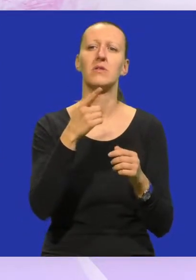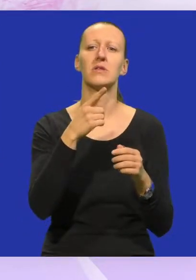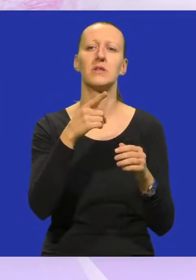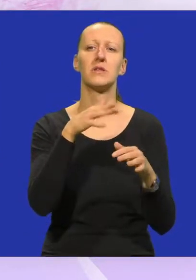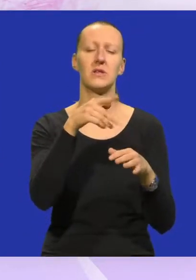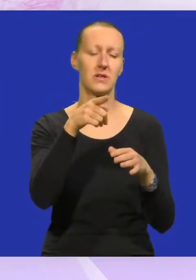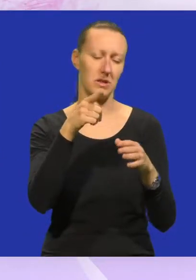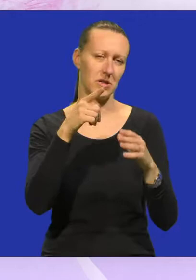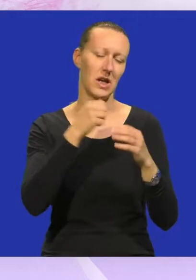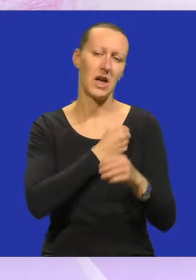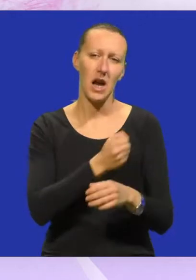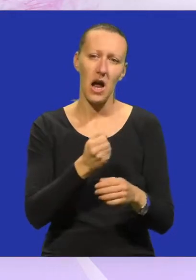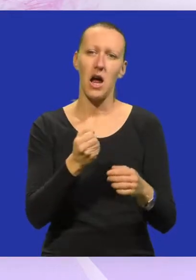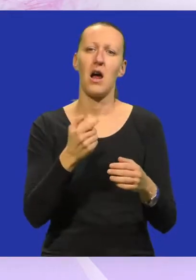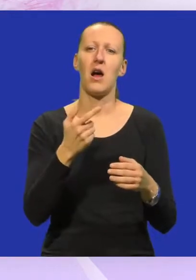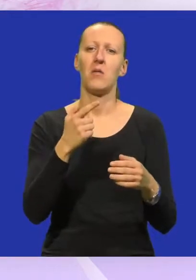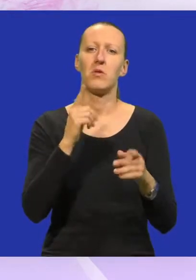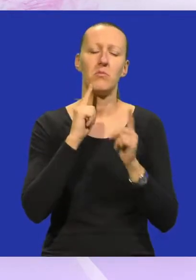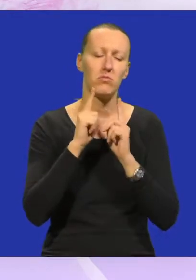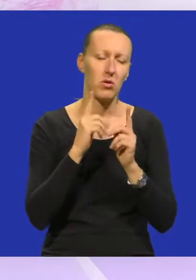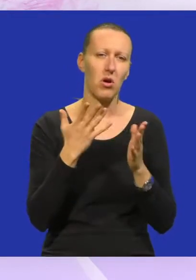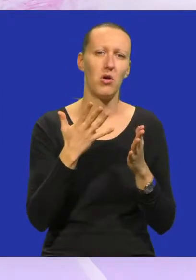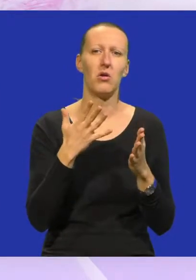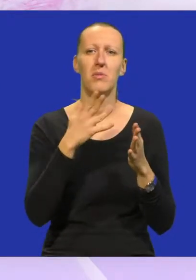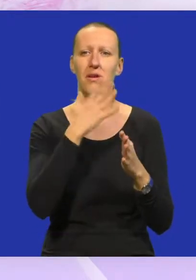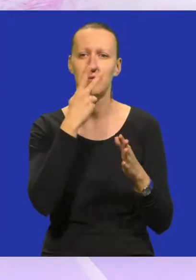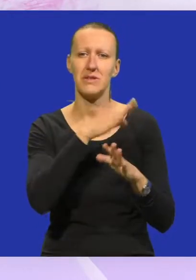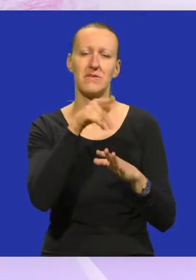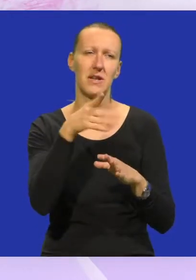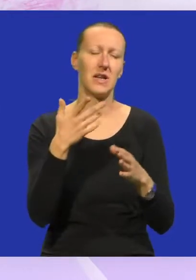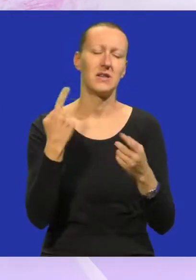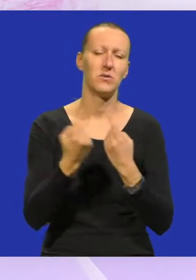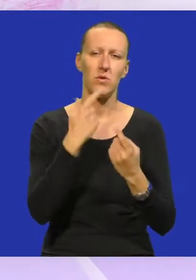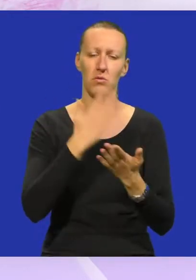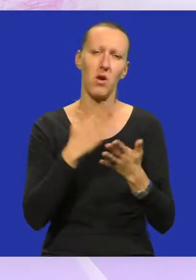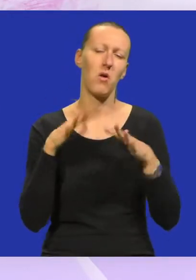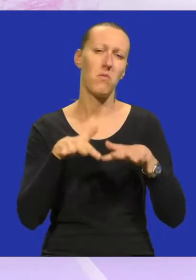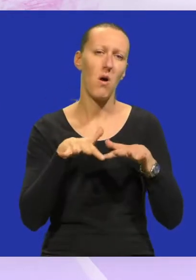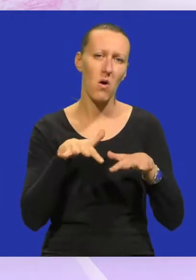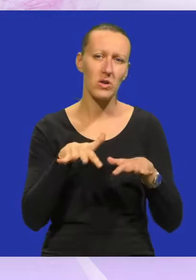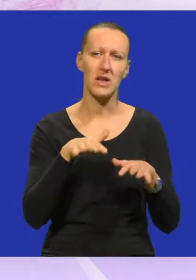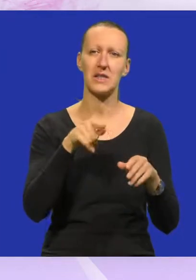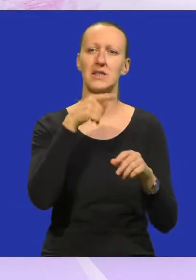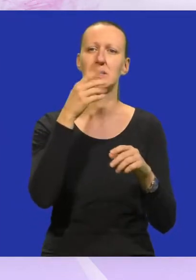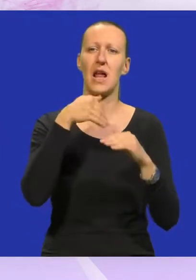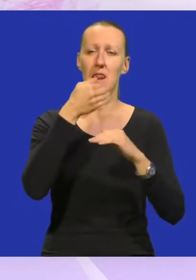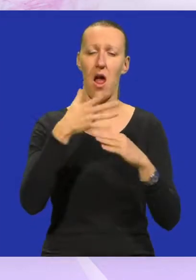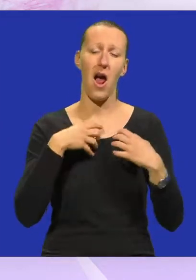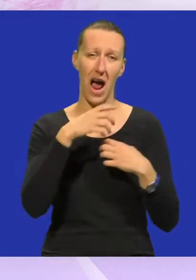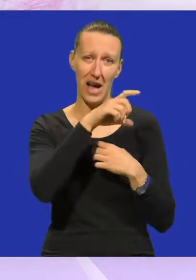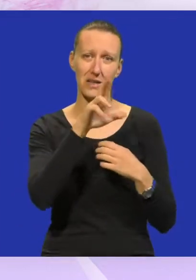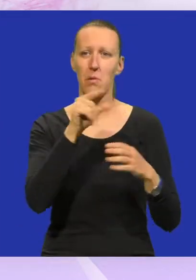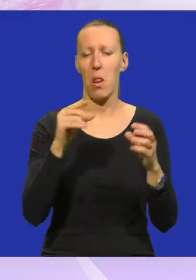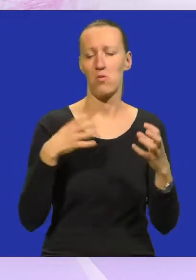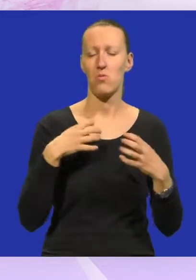pokušavaju ostati hrabri, pokušavaju se nositi sa svim tim posljedicama potresa. Tako da nakon predstave imali smo